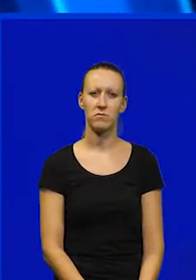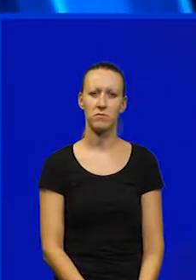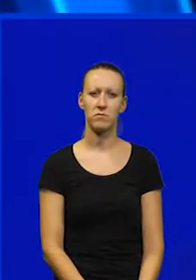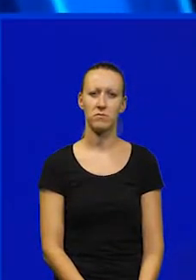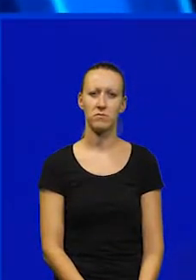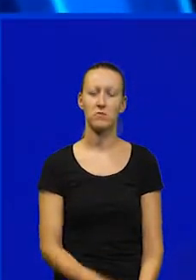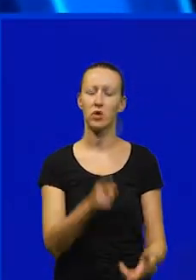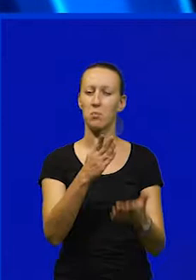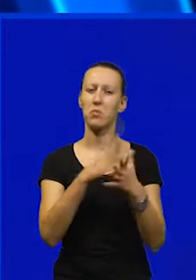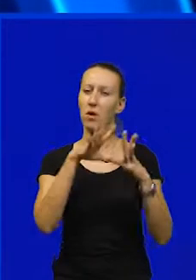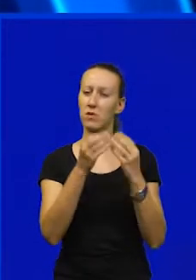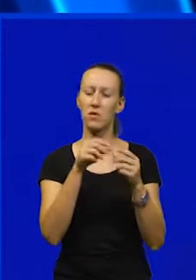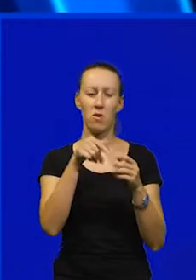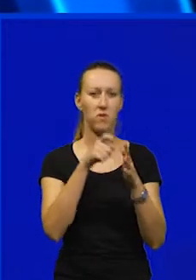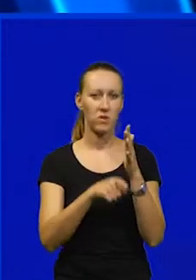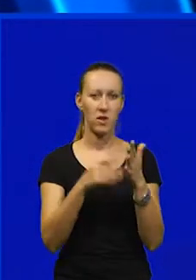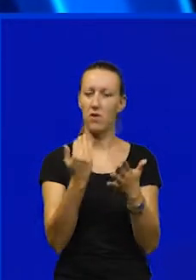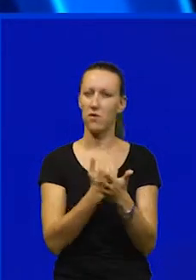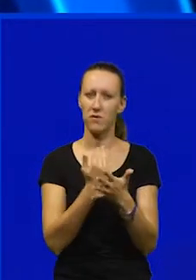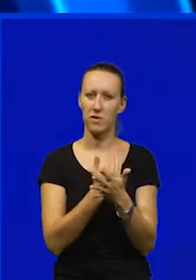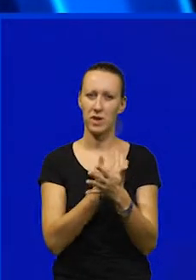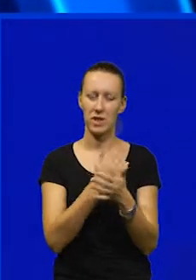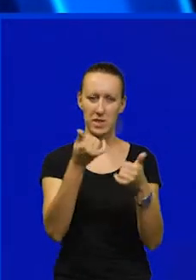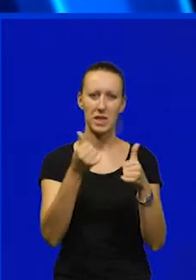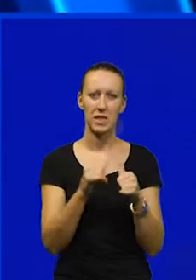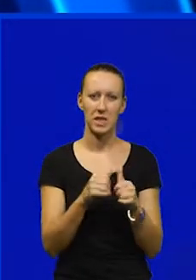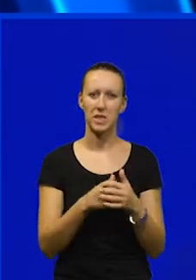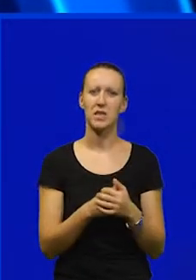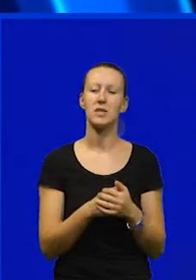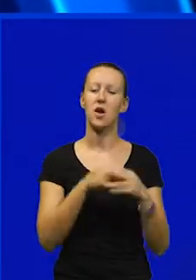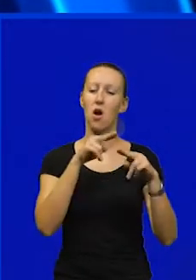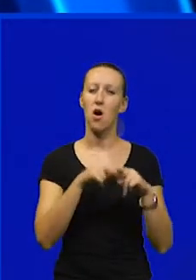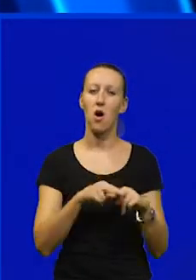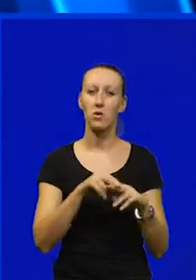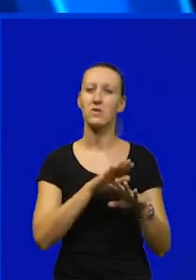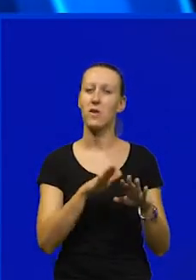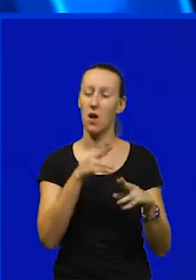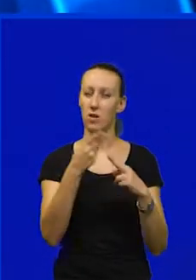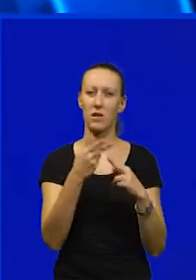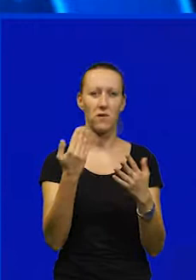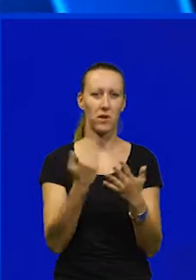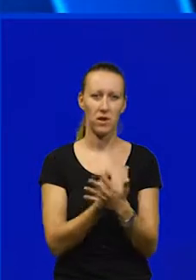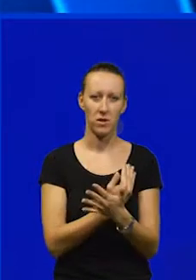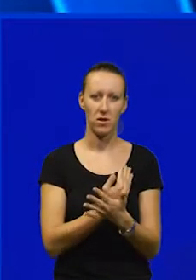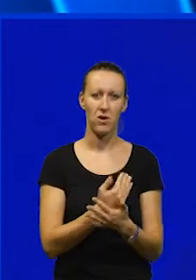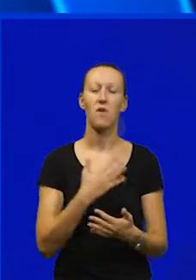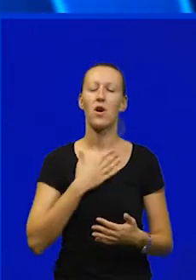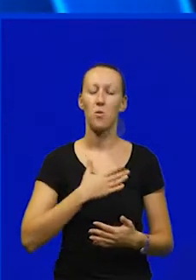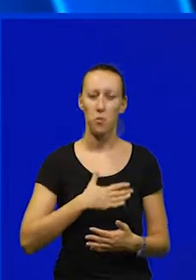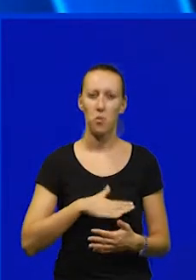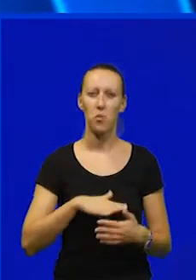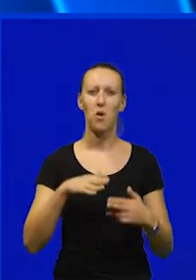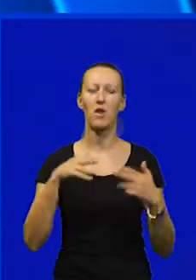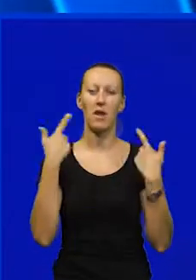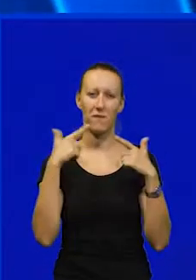Bilo je to sve u ovotjednom pregledu regionalnih vijesti Ostanite svakako uz program TV Nove Želim vam ugodan